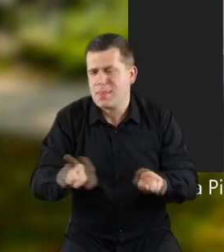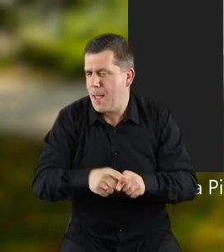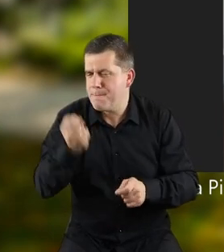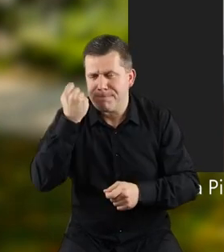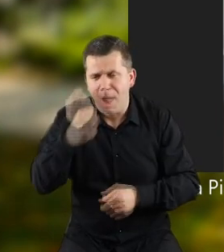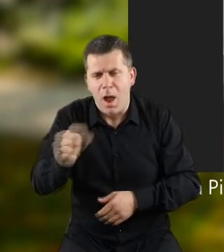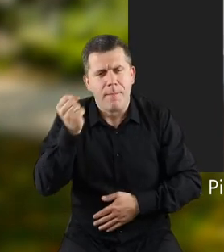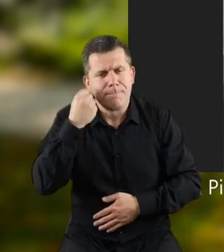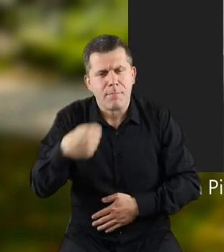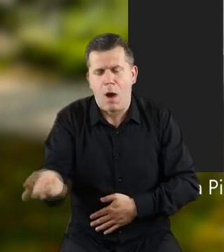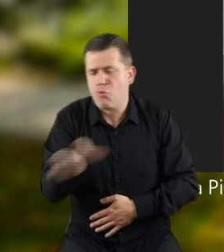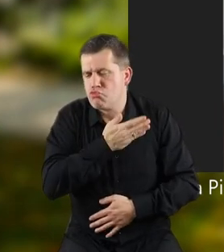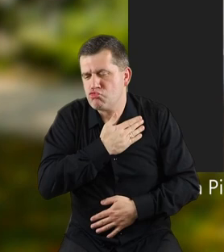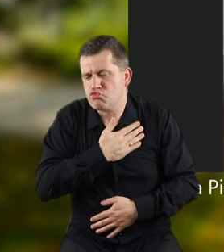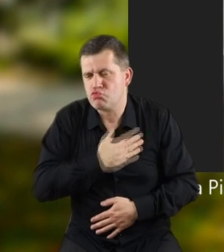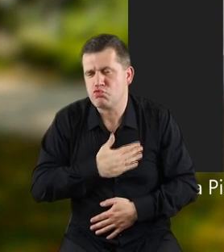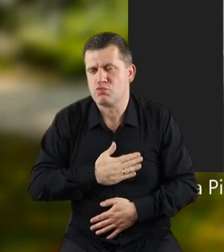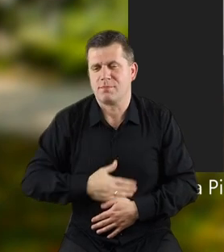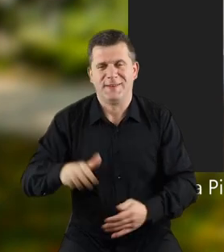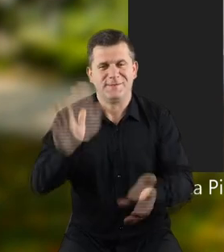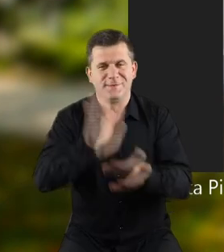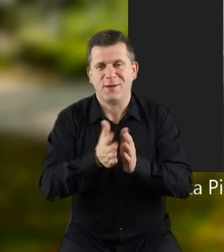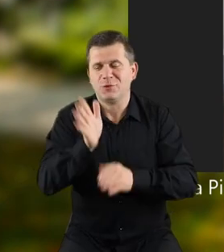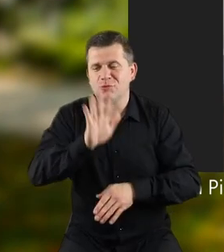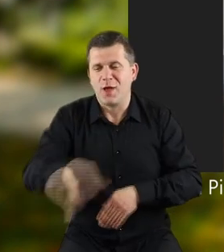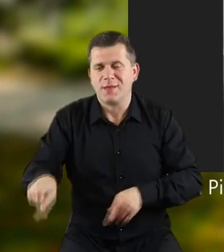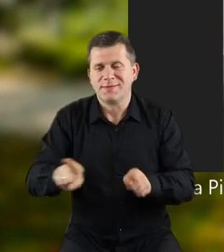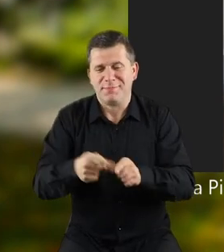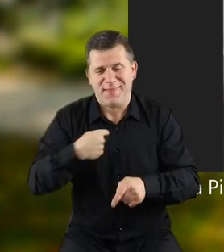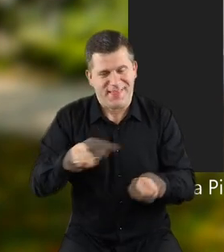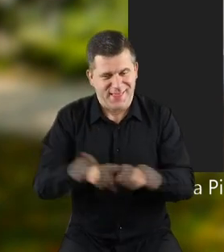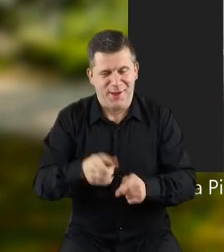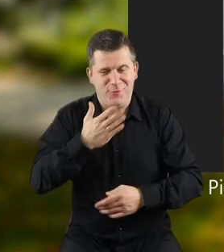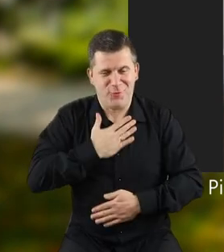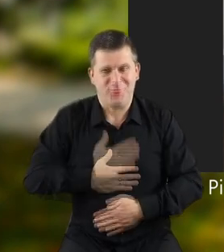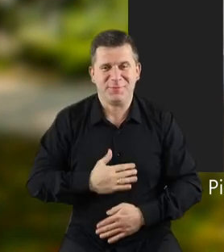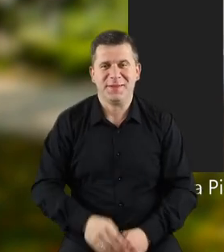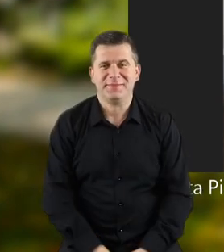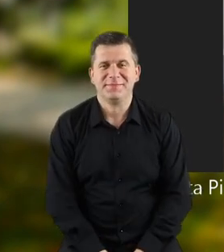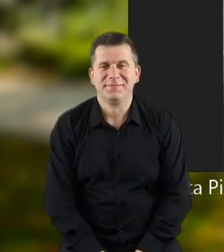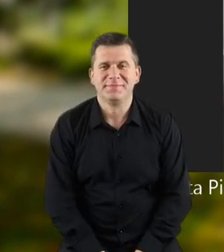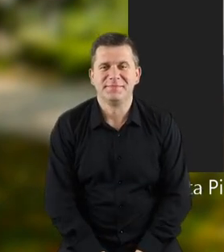tak, kochanie, bardzo, bardzo lubię i z wzajemnością dzieci mnie też lubią.